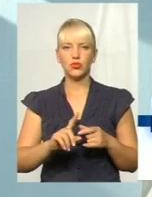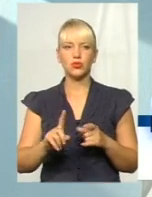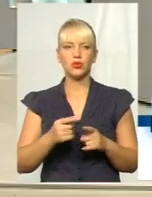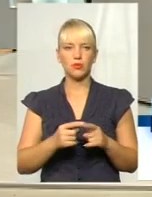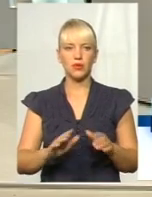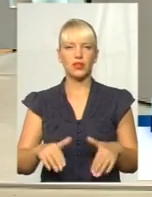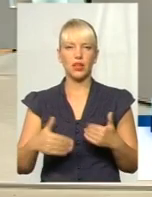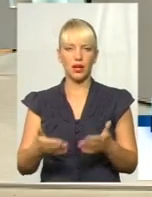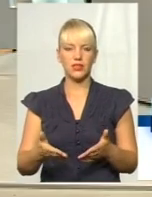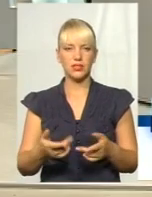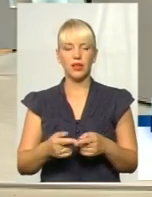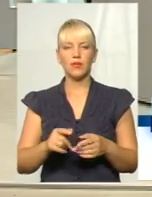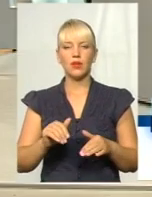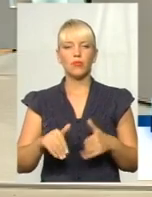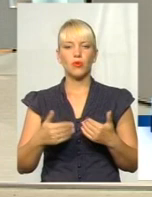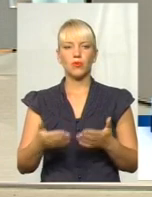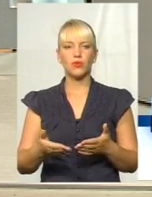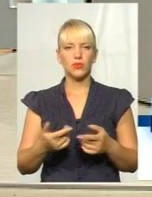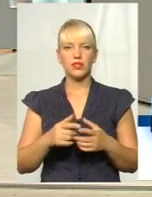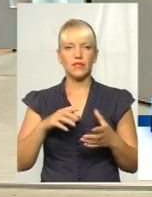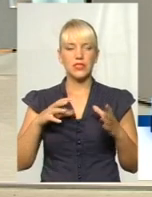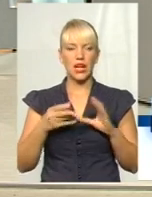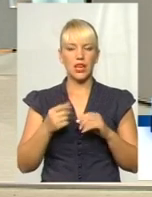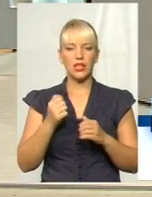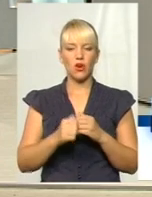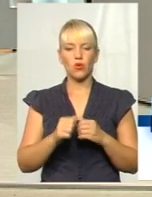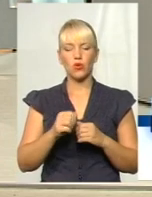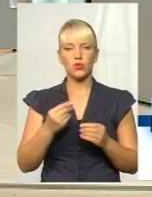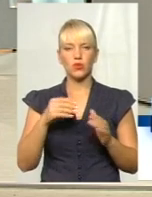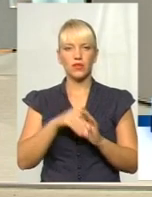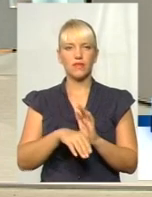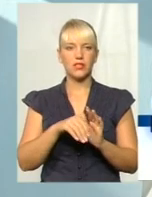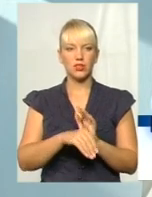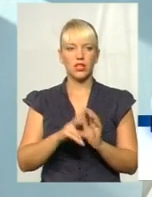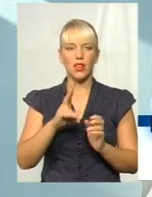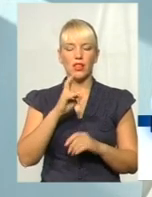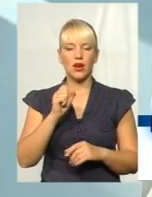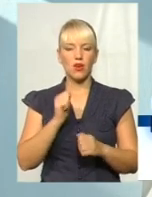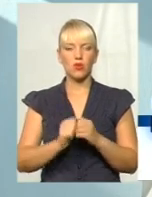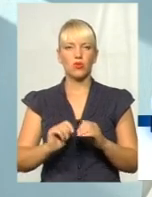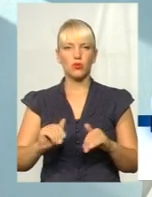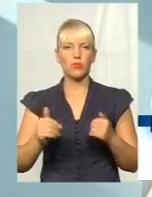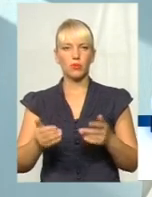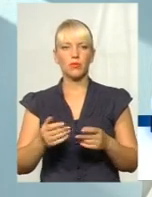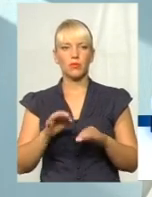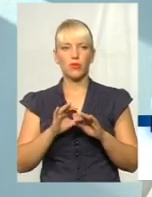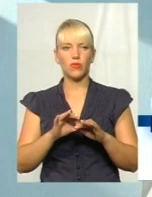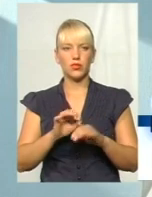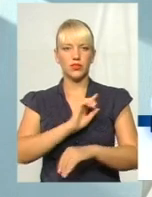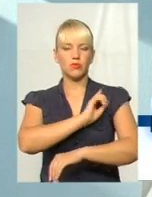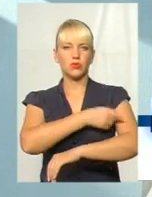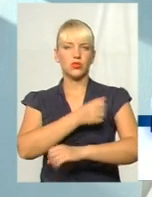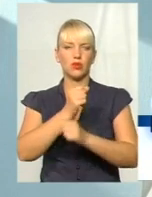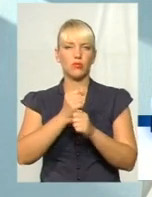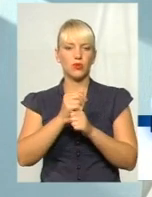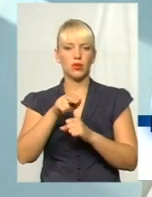предлагається, пропонується. Взагалі на кожного інвестора проводиться, на кожну пропозицію інвестиційну проводиться дуже потужна робота